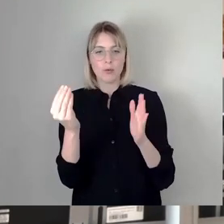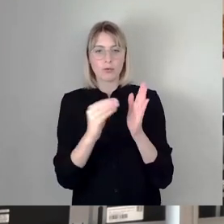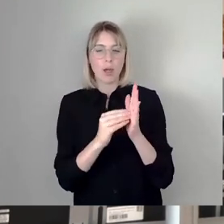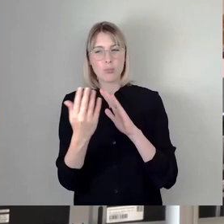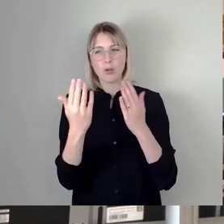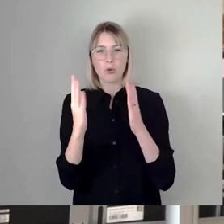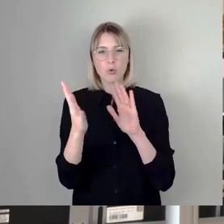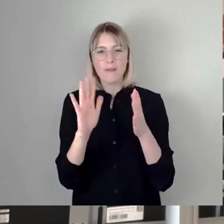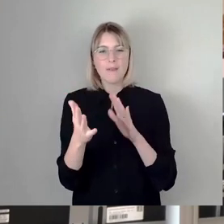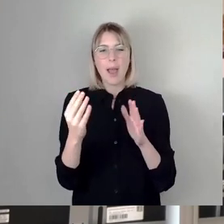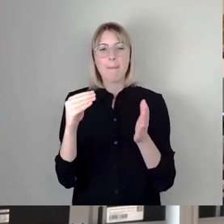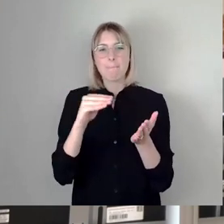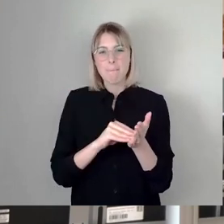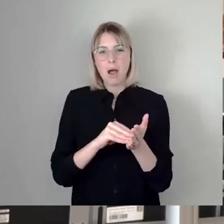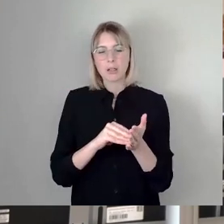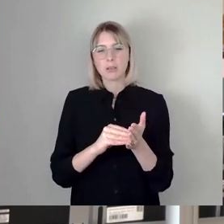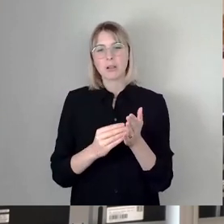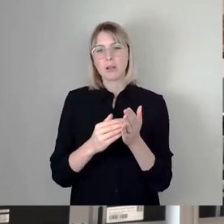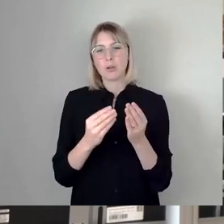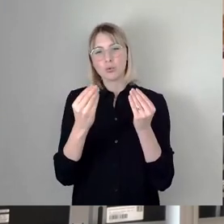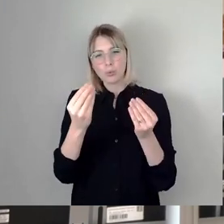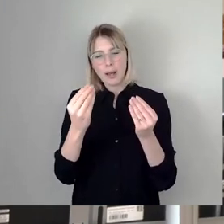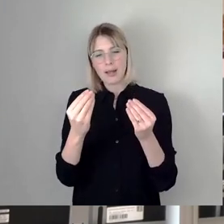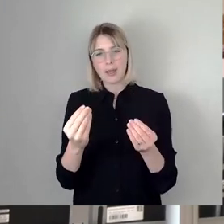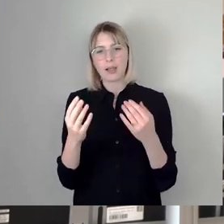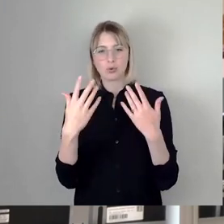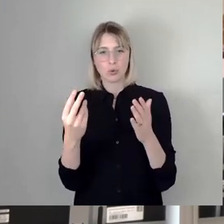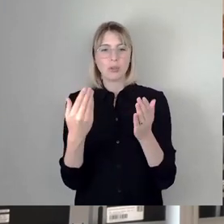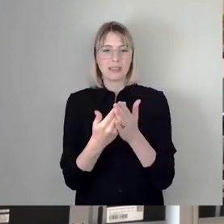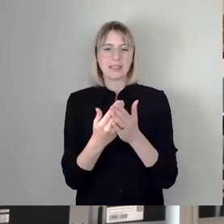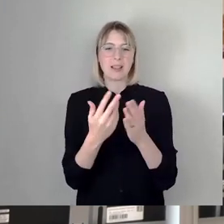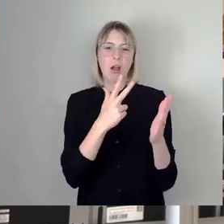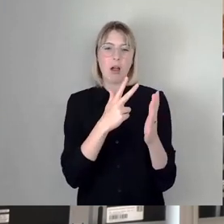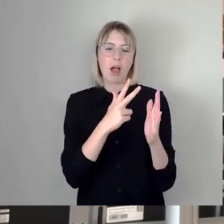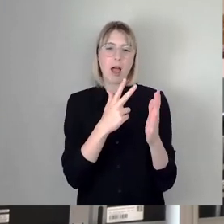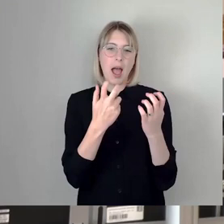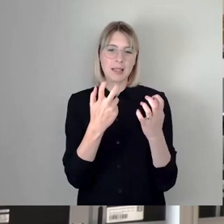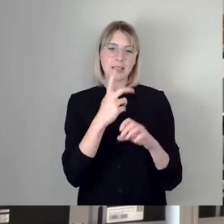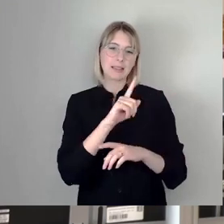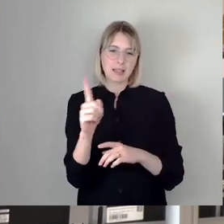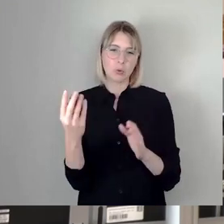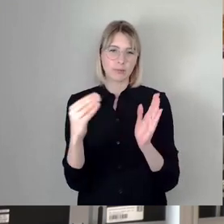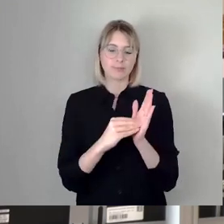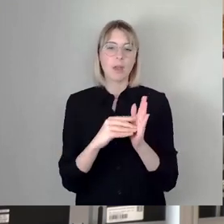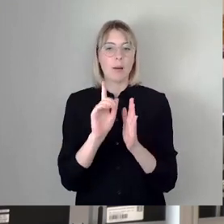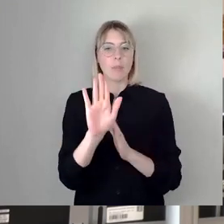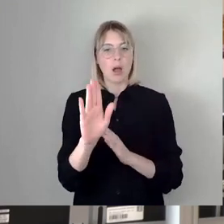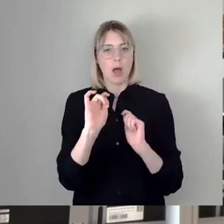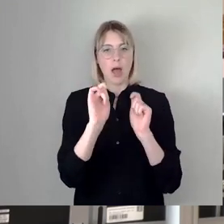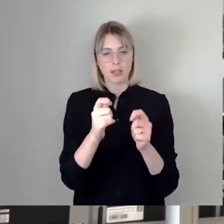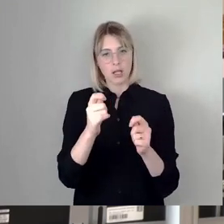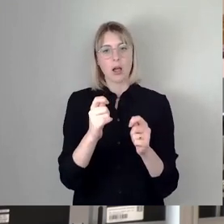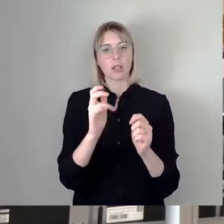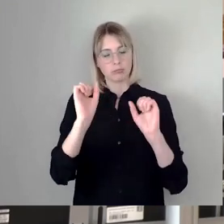Deshalb stehen die jetzt auch entsprechend drin. Wir werden aber auch Ihrem Änderungsantrag zustimmen. Also insofern, das geht in die richtige Richtung. Der